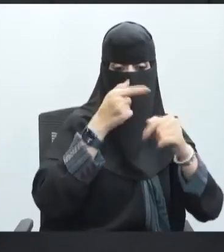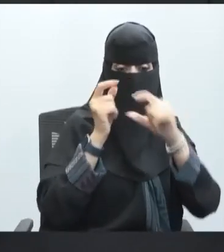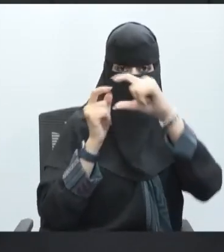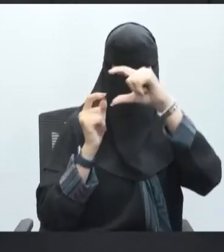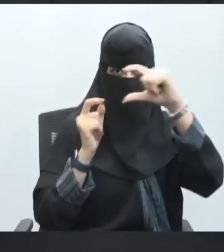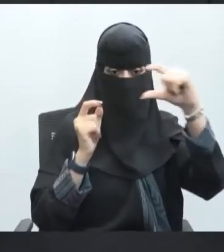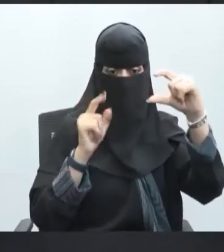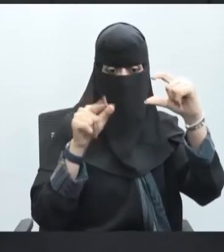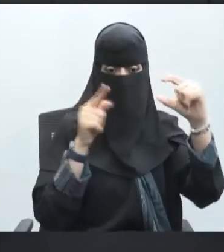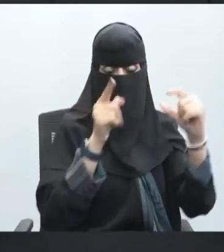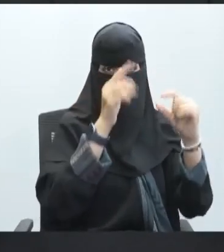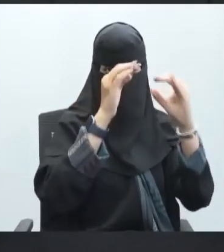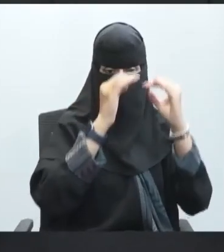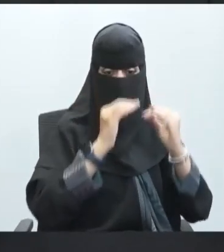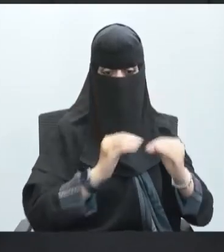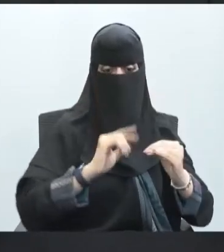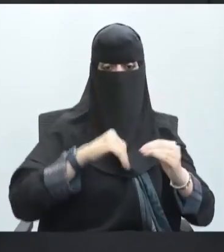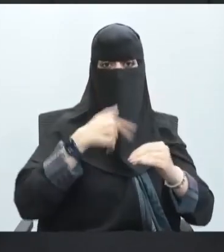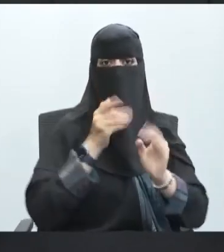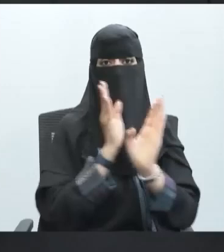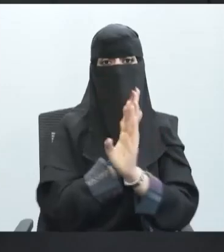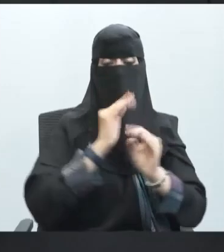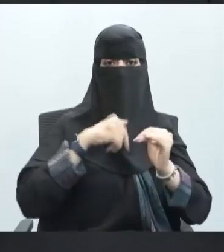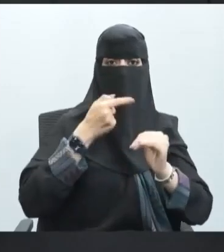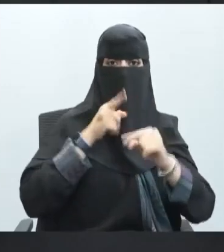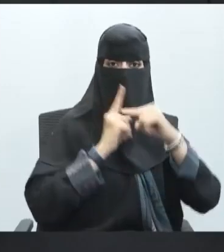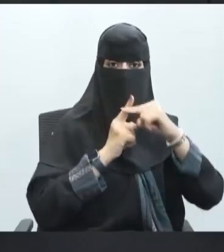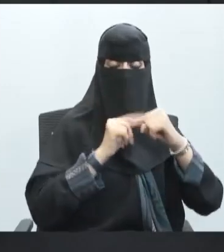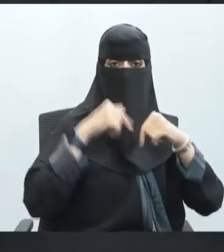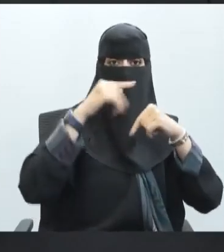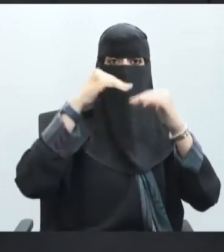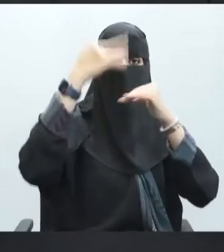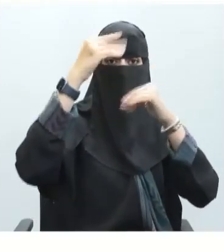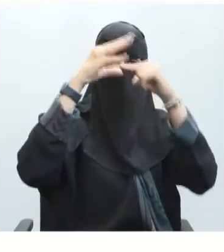تنتقل هنا إلى الجزء الآخر ثم إلى الجزء الذي يليه